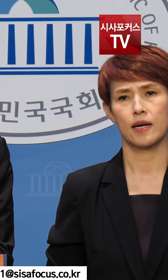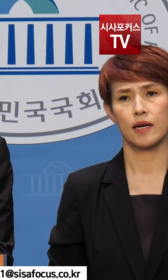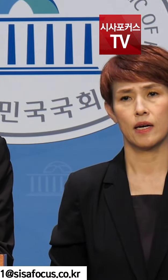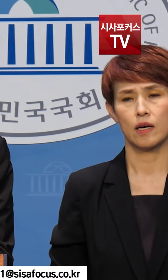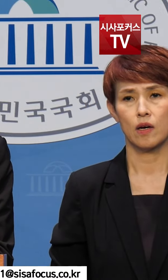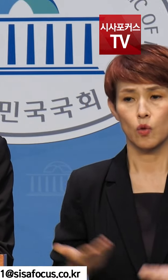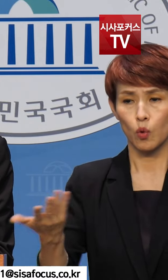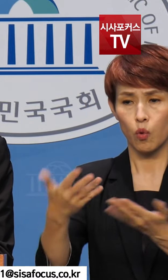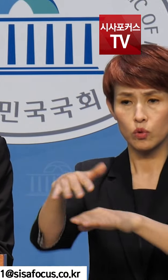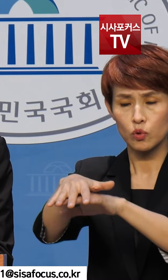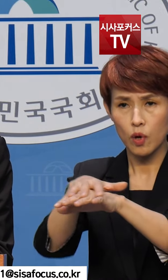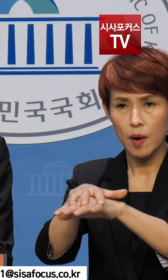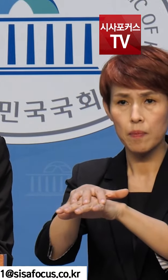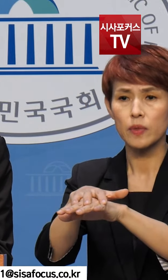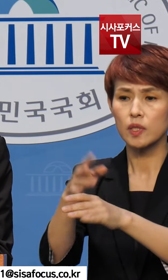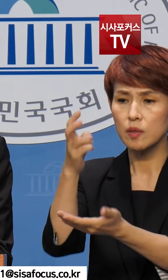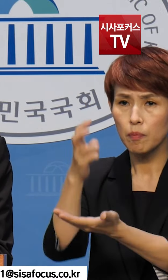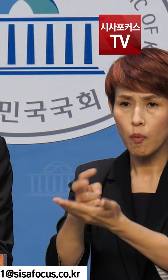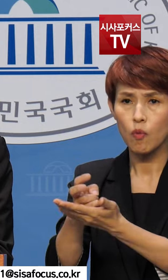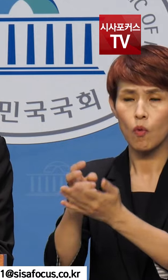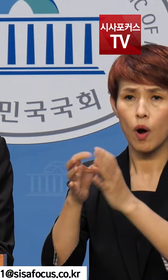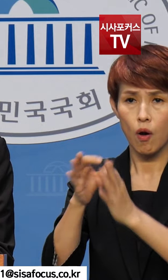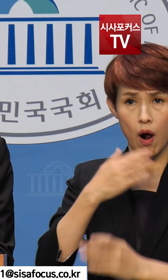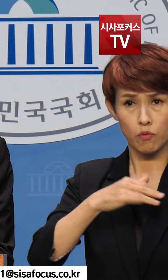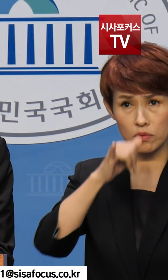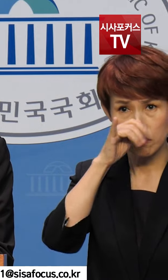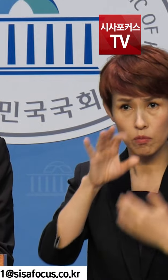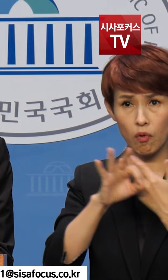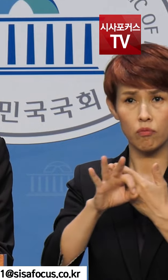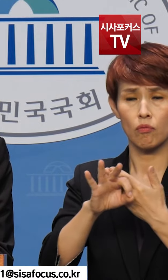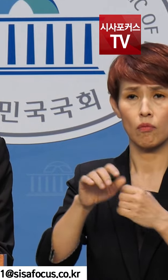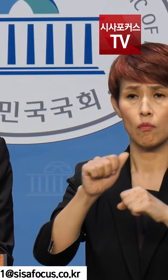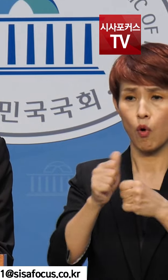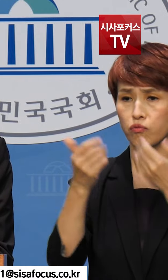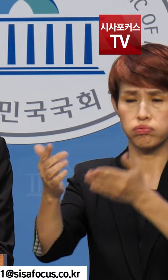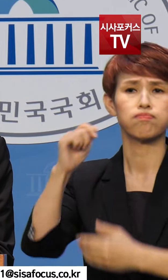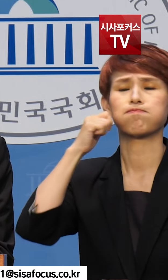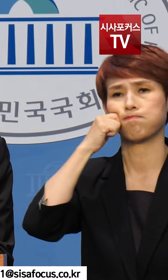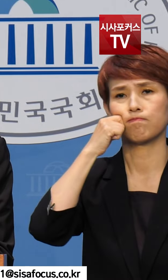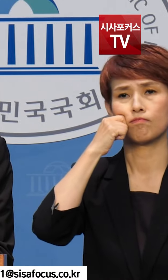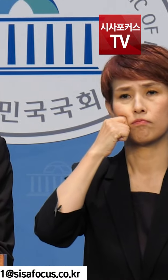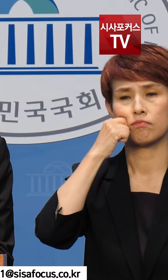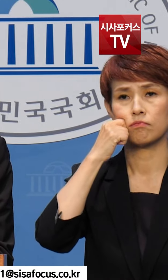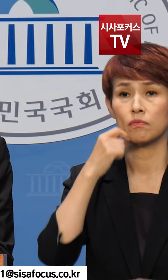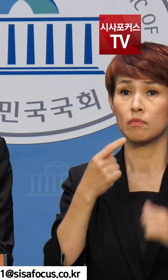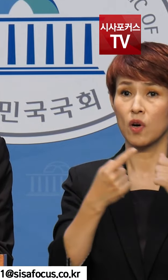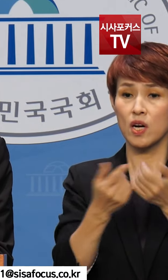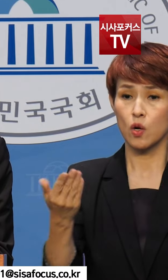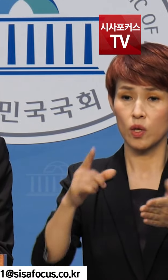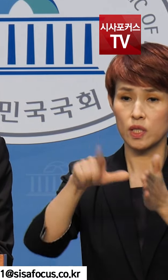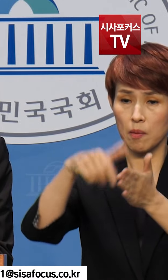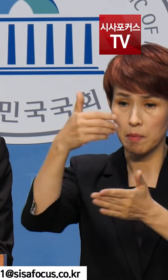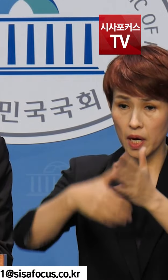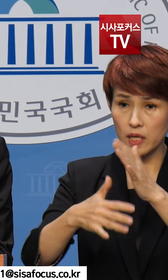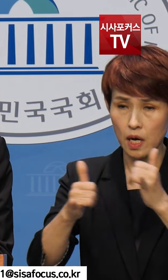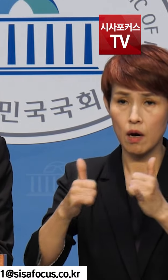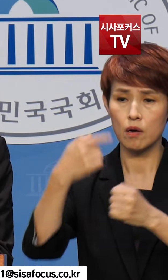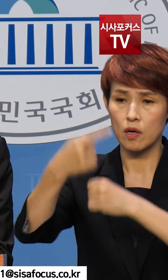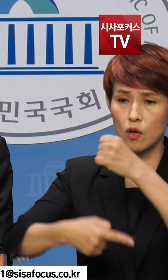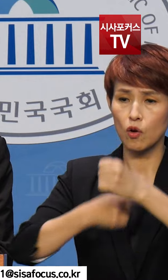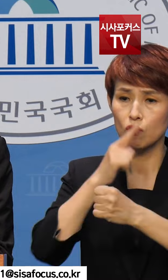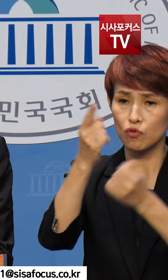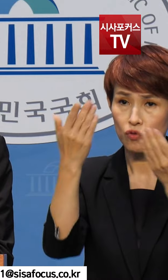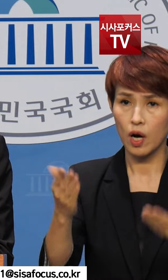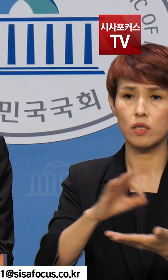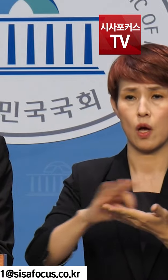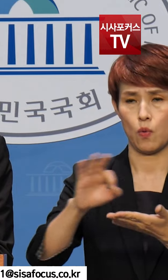노동조합과 노동조합법에 대한 이해가 있으면 도저히 성립할 수 없는 내용입니다. 첫 번째로 근로시간 면제자의 연차휴가 사용